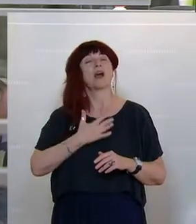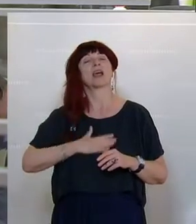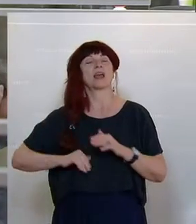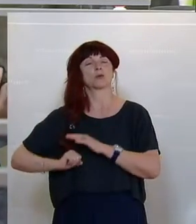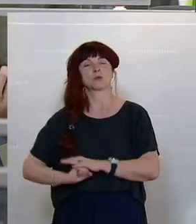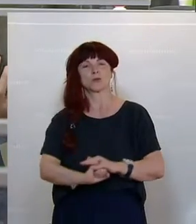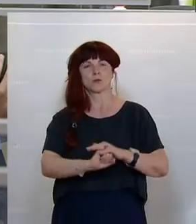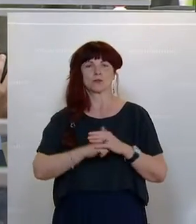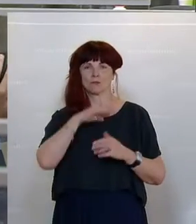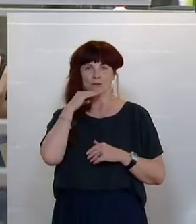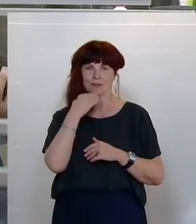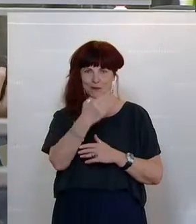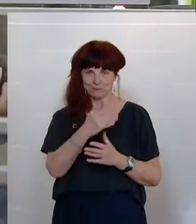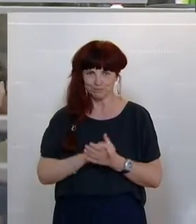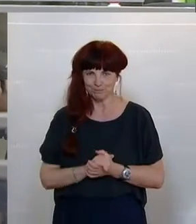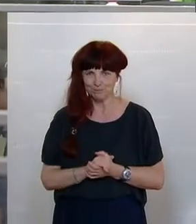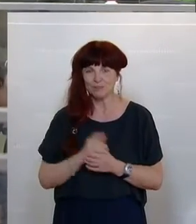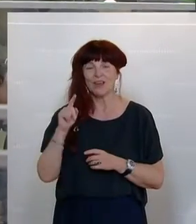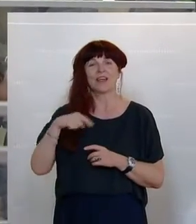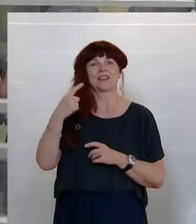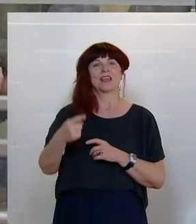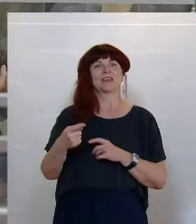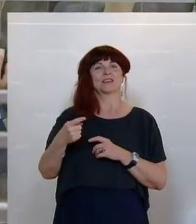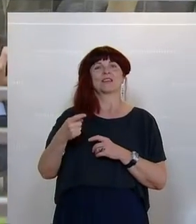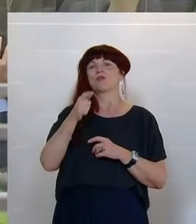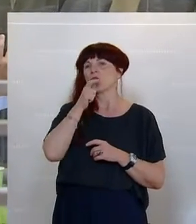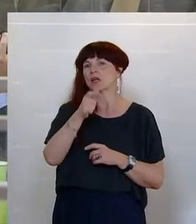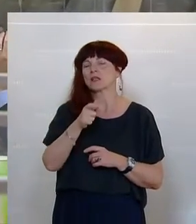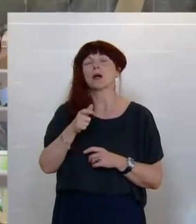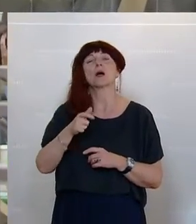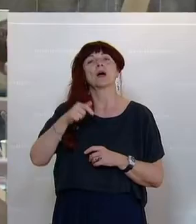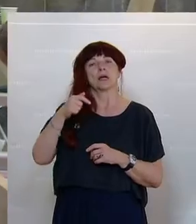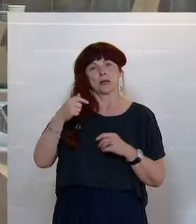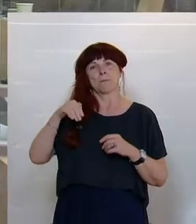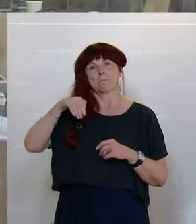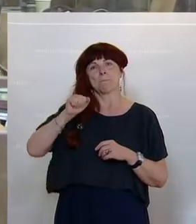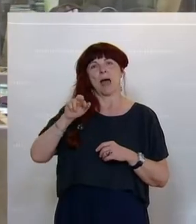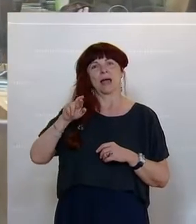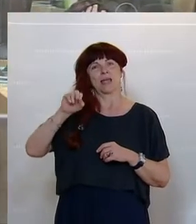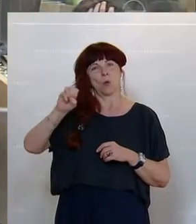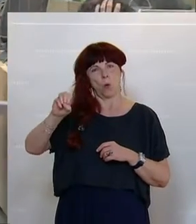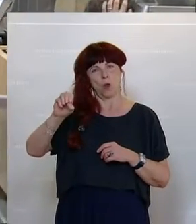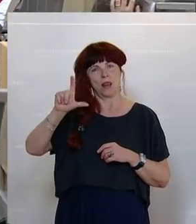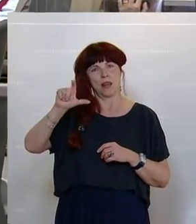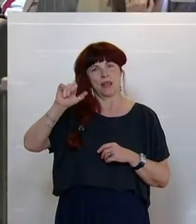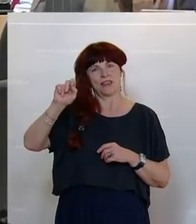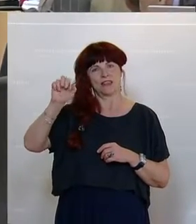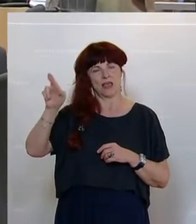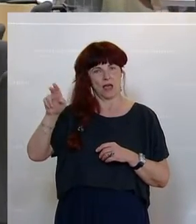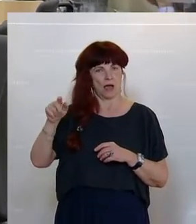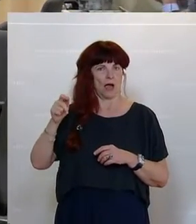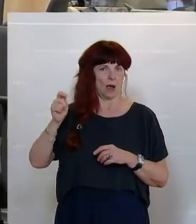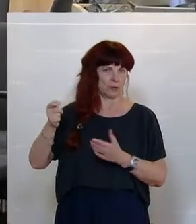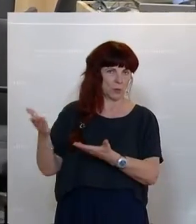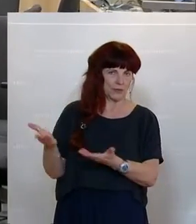Michael Bernhard von den NEOS, er ist auch Familiensprecher seiner Partei. Die Weiterentwicklung des Mutter-Kind-Passes zu einem Eltern-Kind-Pass, die sei